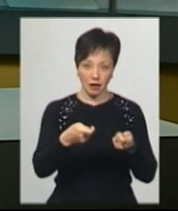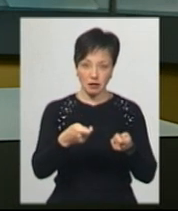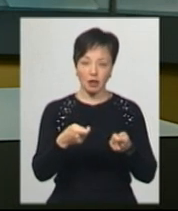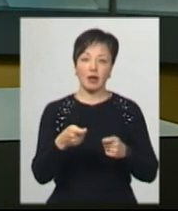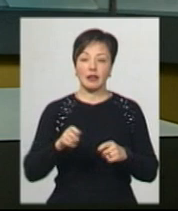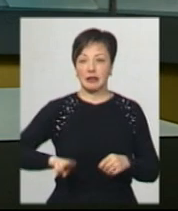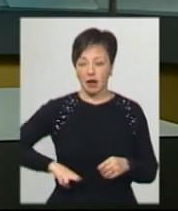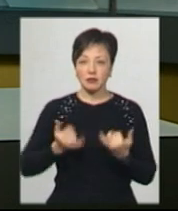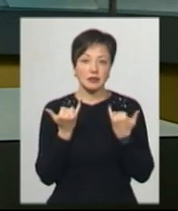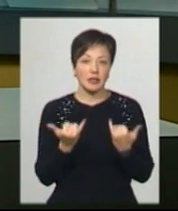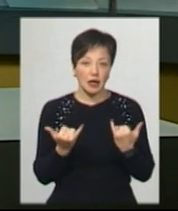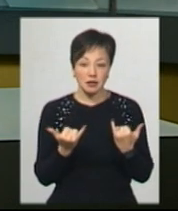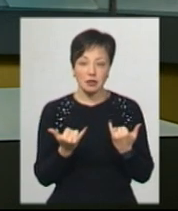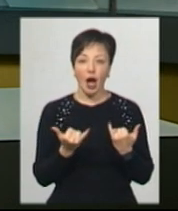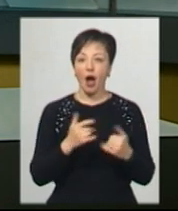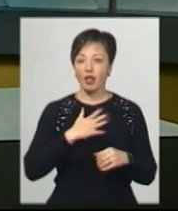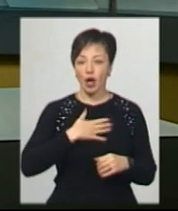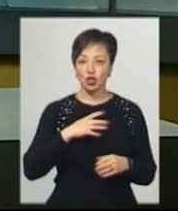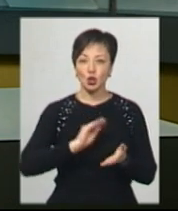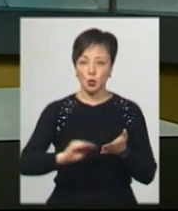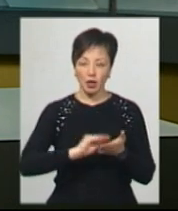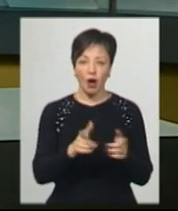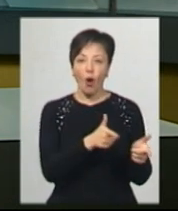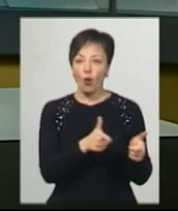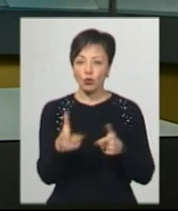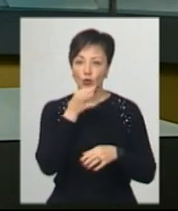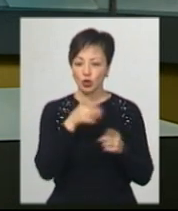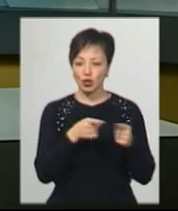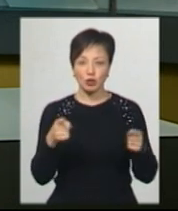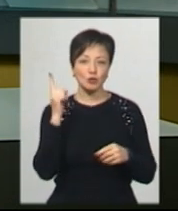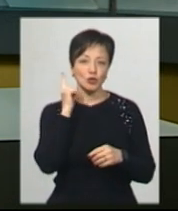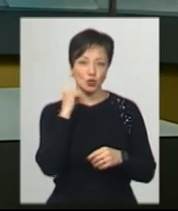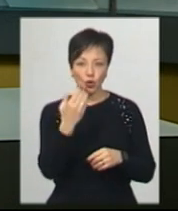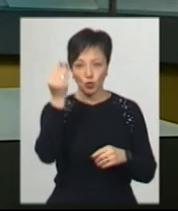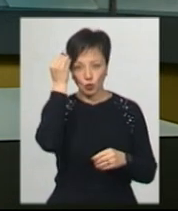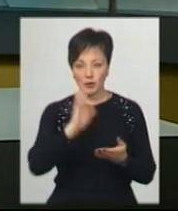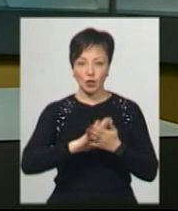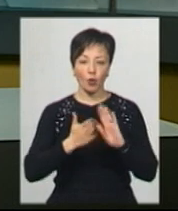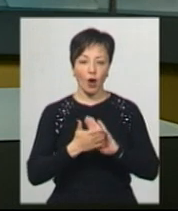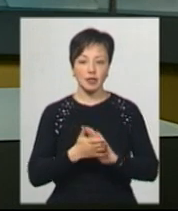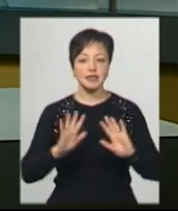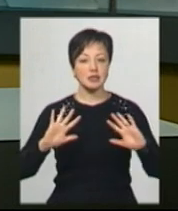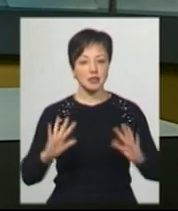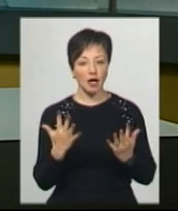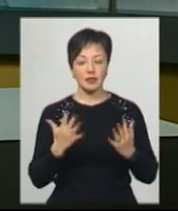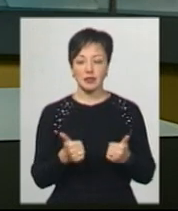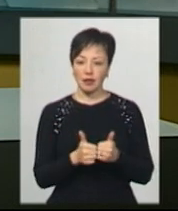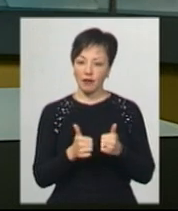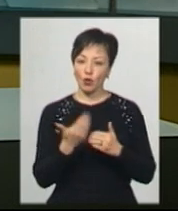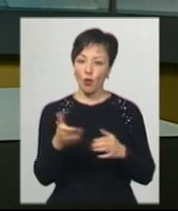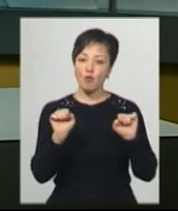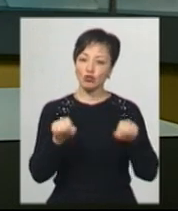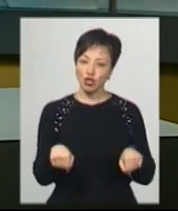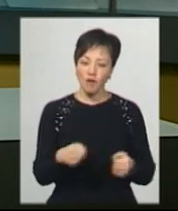Гапонову. Наразі кореспонденти Суспільного готові у будь-який час почути його думку щодо ситуації, яка сталася навколо його